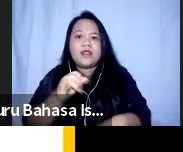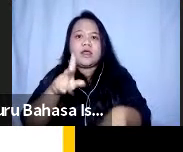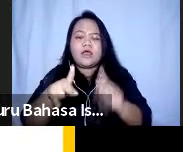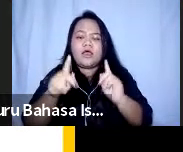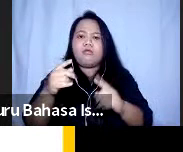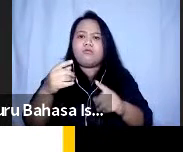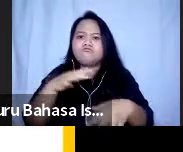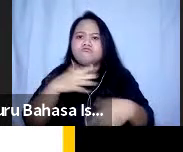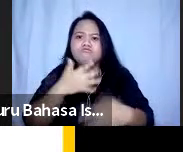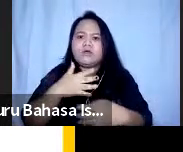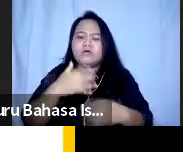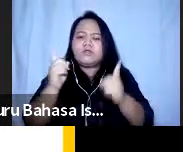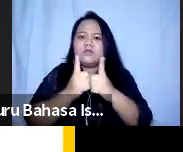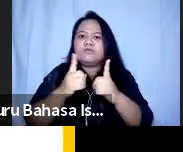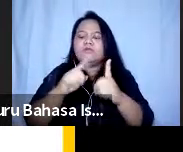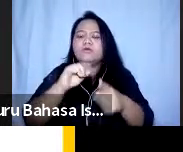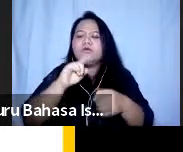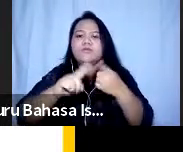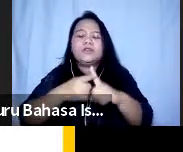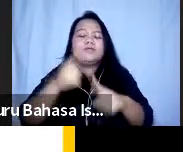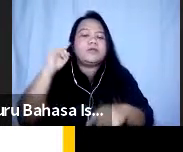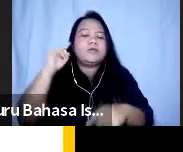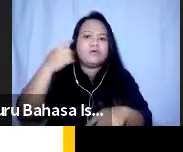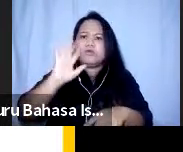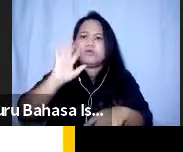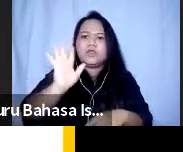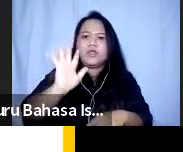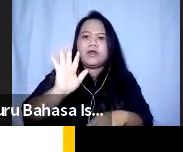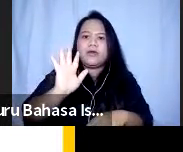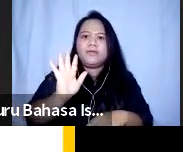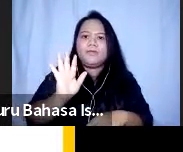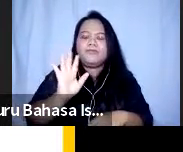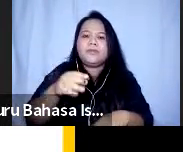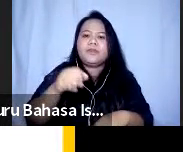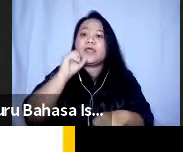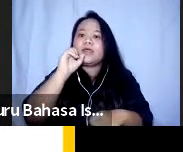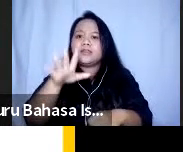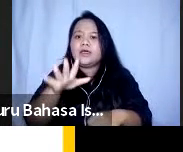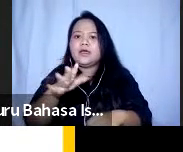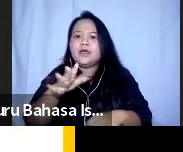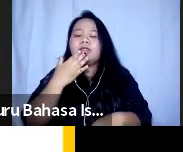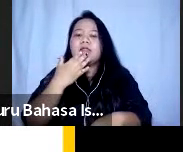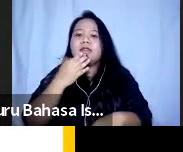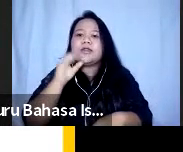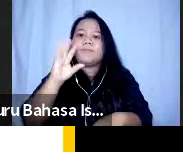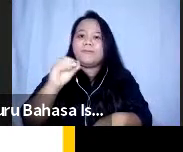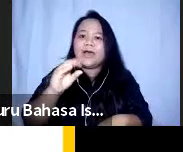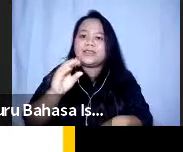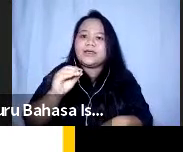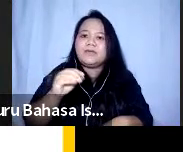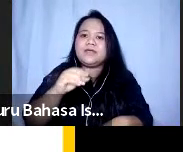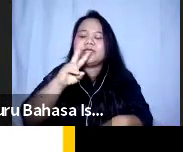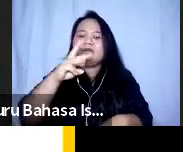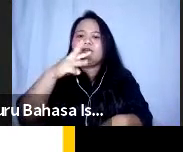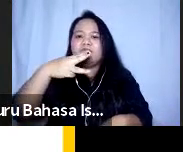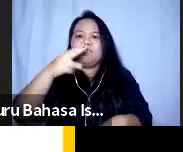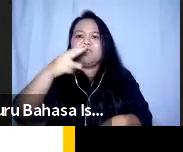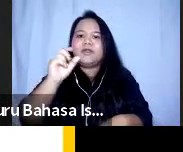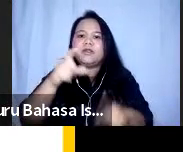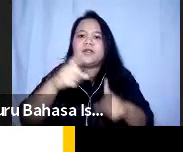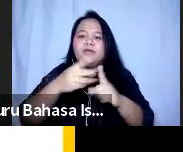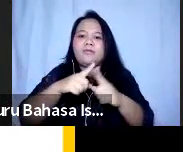khawatir tapi bisa kita berhadapan langsung katakan dengan bahasa bahasa verbal kemudian juga